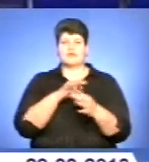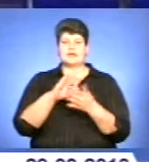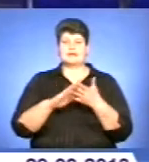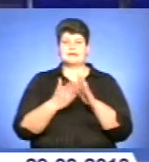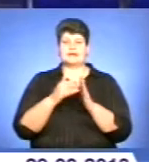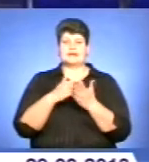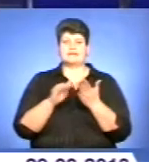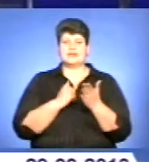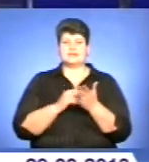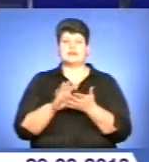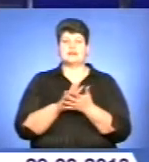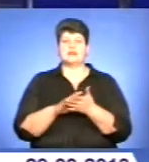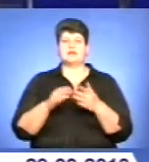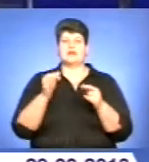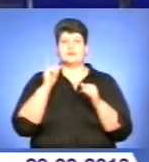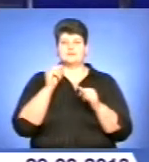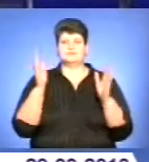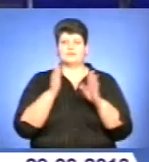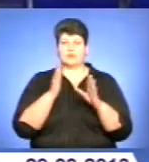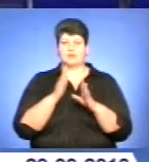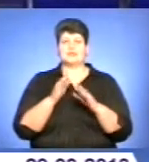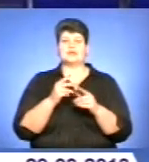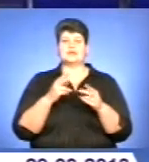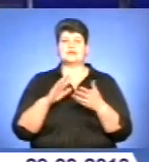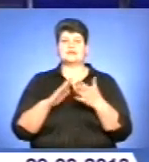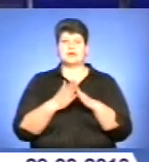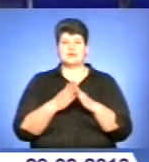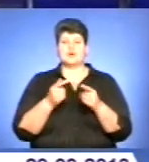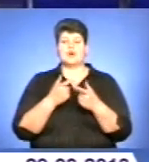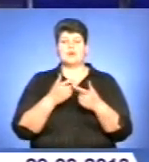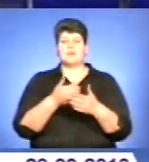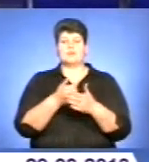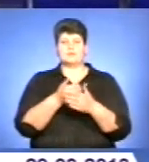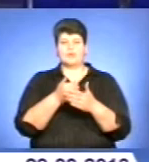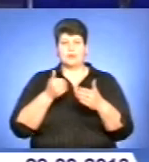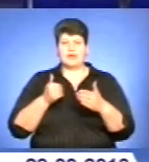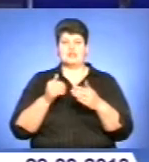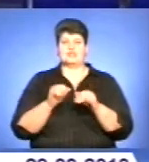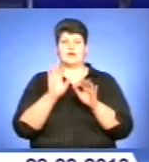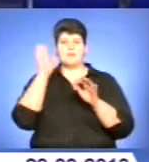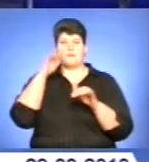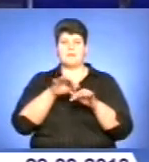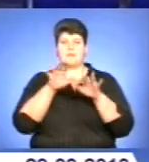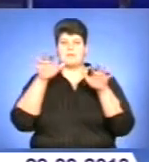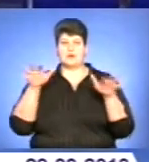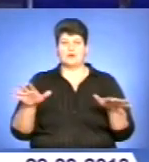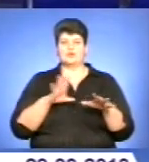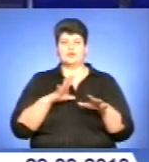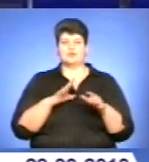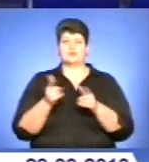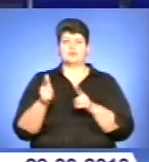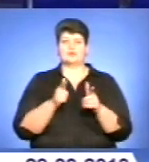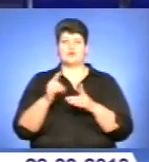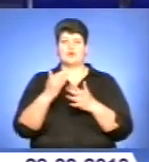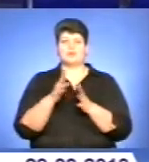наслідків стихії та заходи з попередження паводків області. Також шлося про підготовку господарств області до комплексу весняно-польових